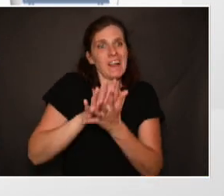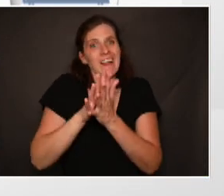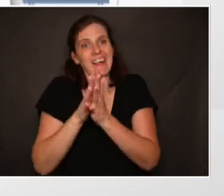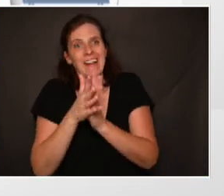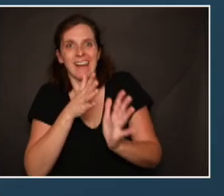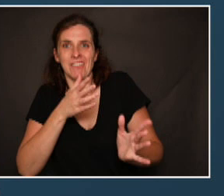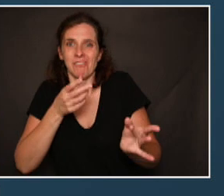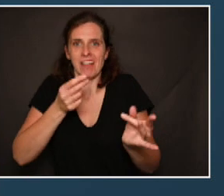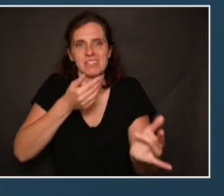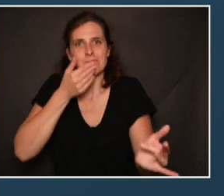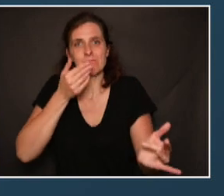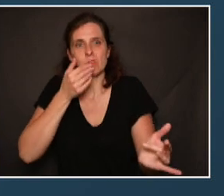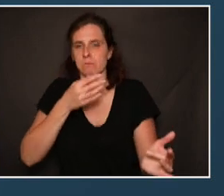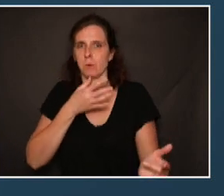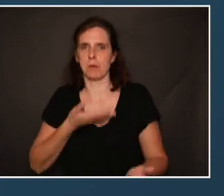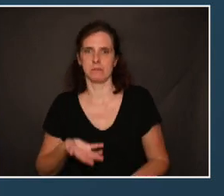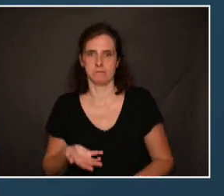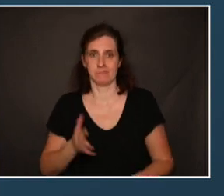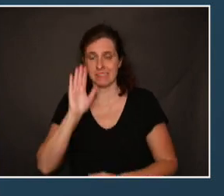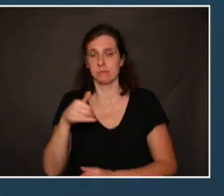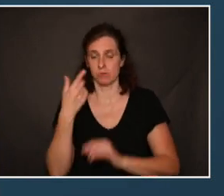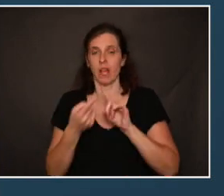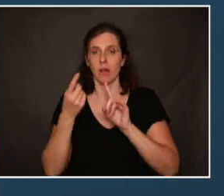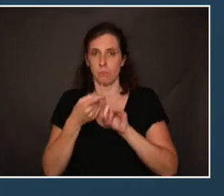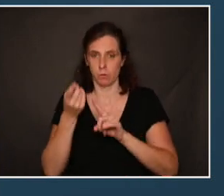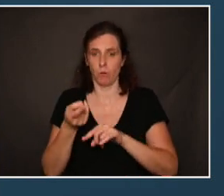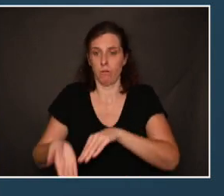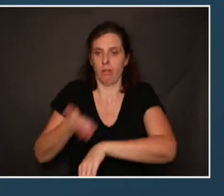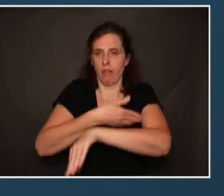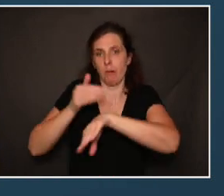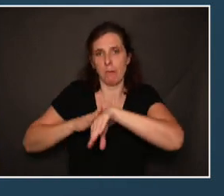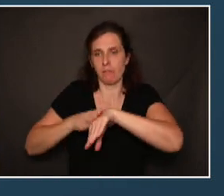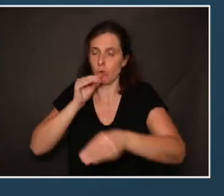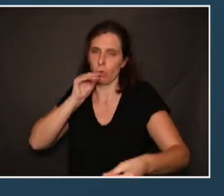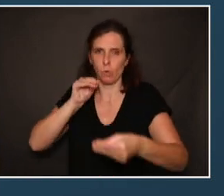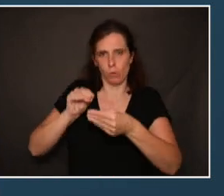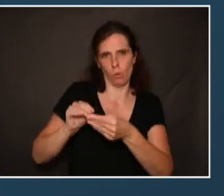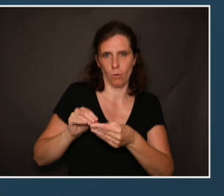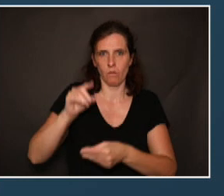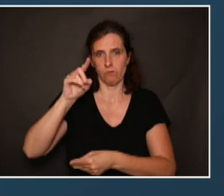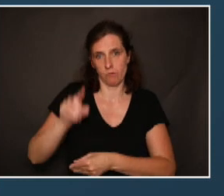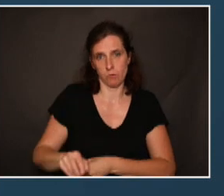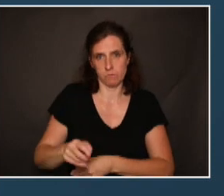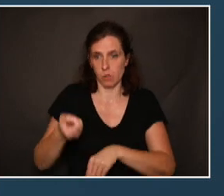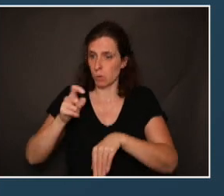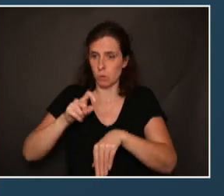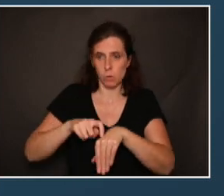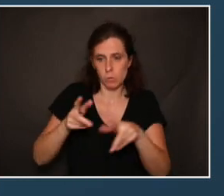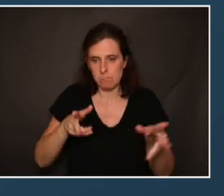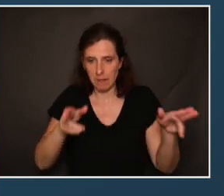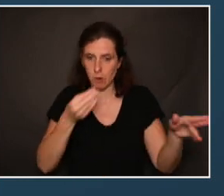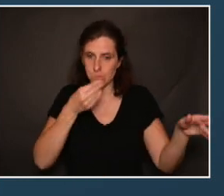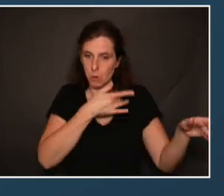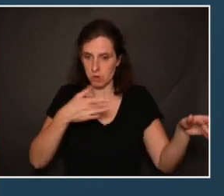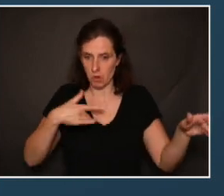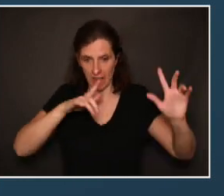fragilité. D'où l'importance d'avoir des mesures de prévention le plus tôt possible et dès la période où l est en bonne